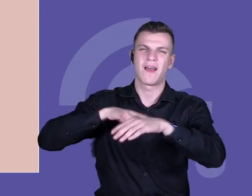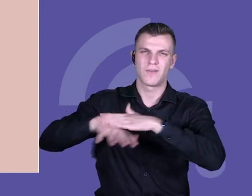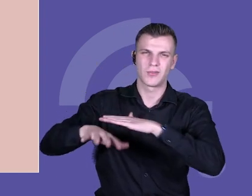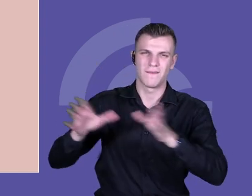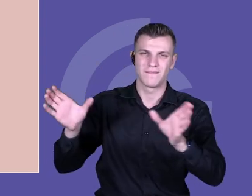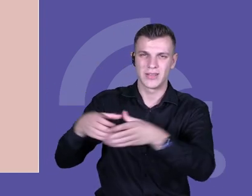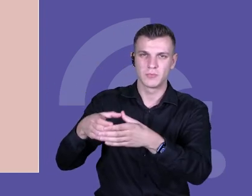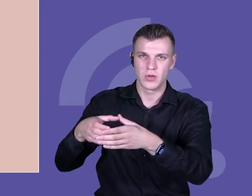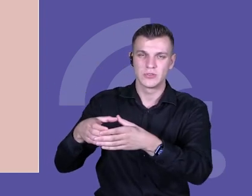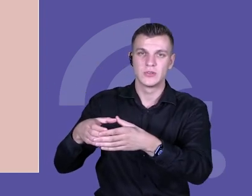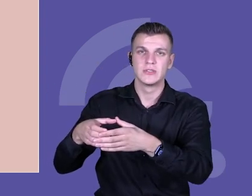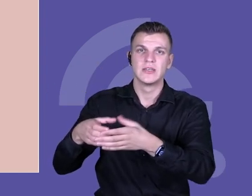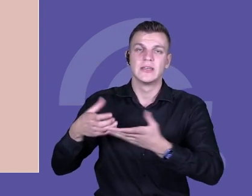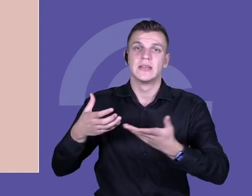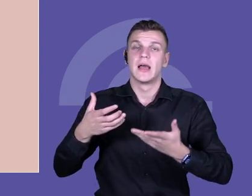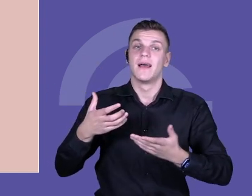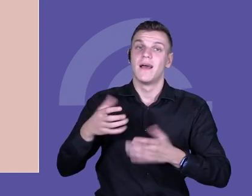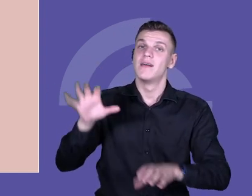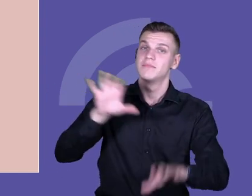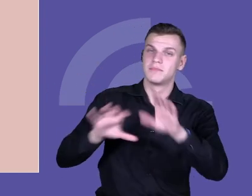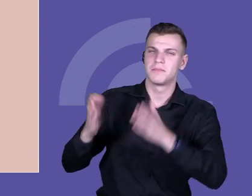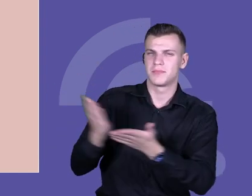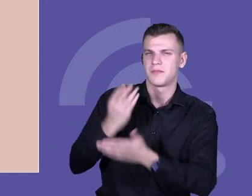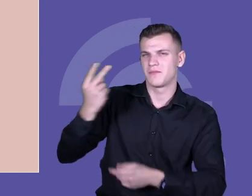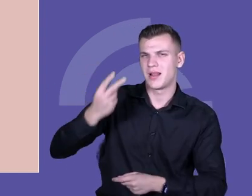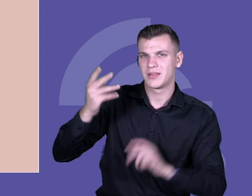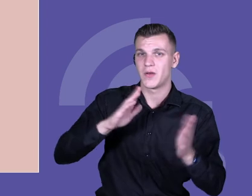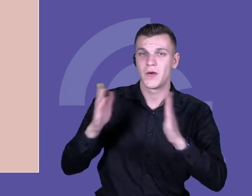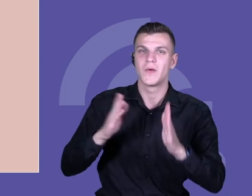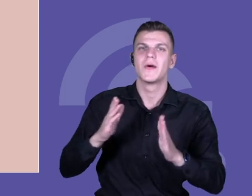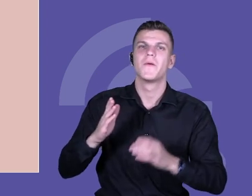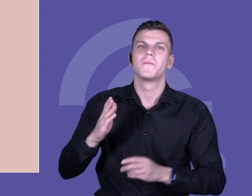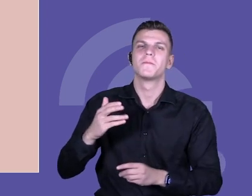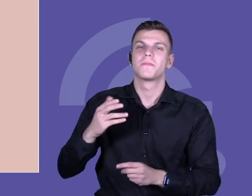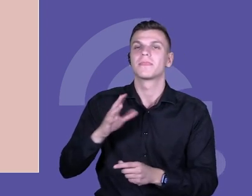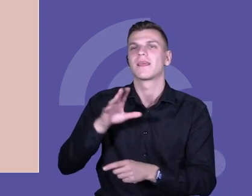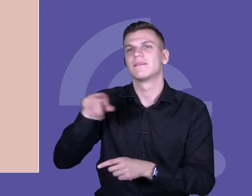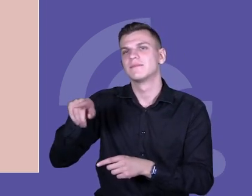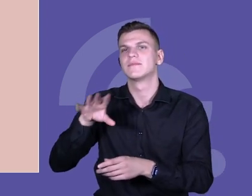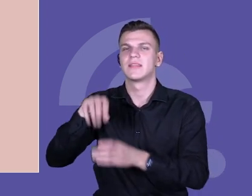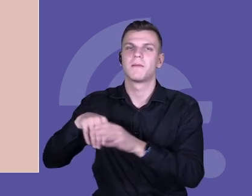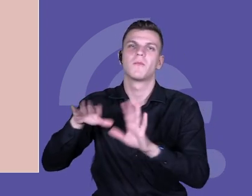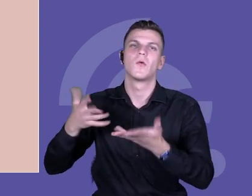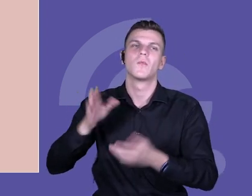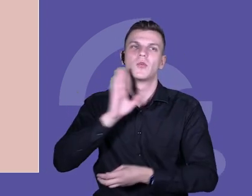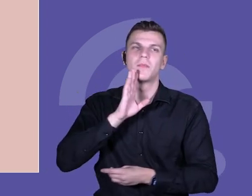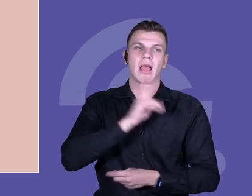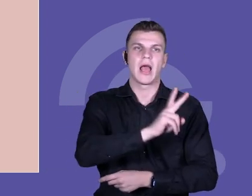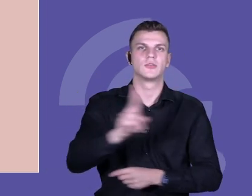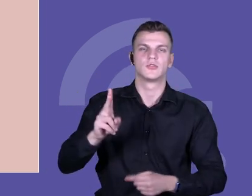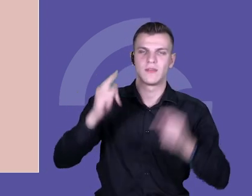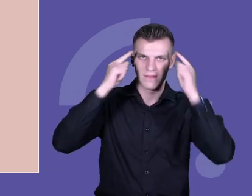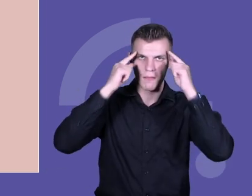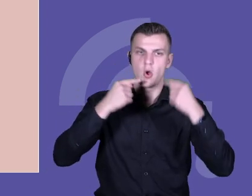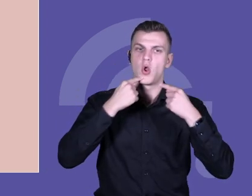się okazało w takich kulturach, gdzie jest jakiś system odpowiedzialności i oceny,